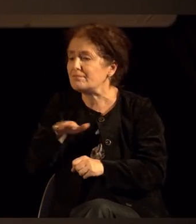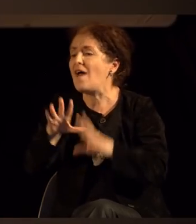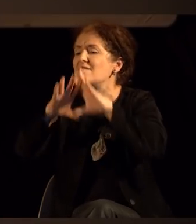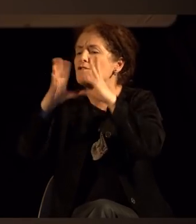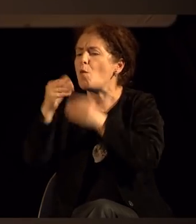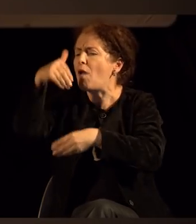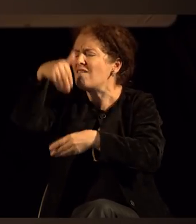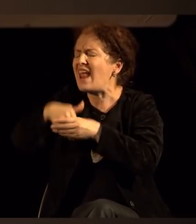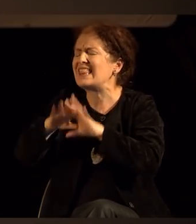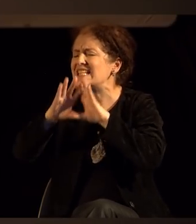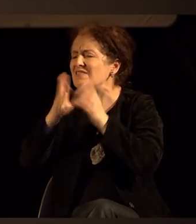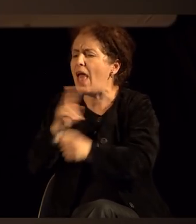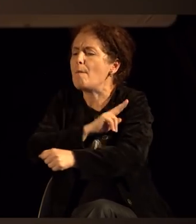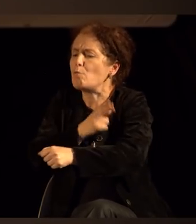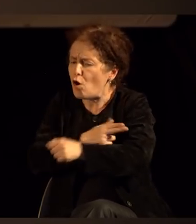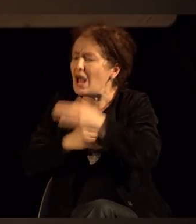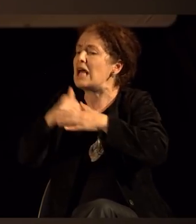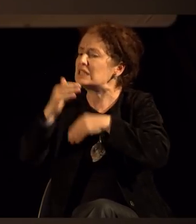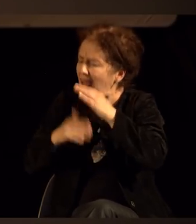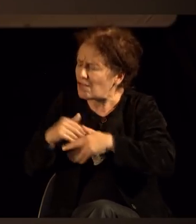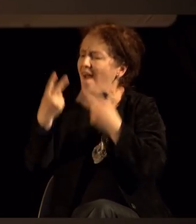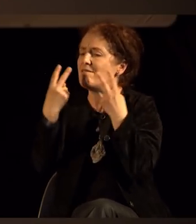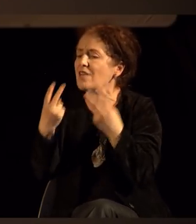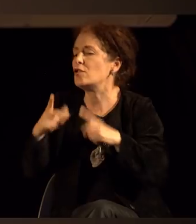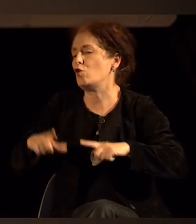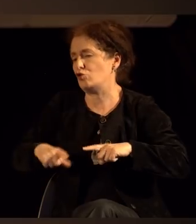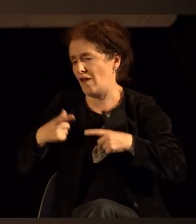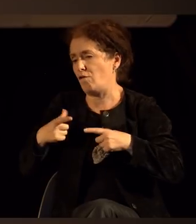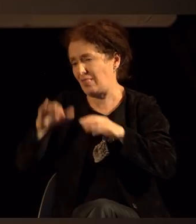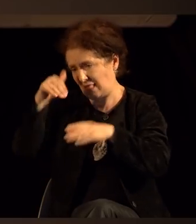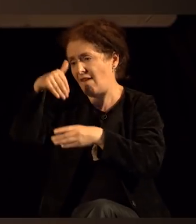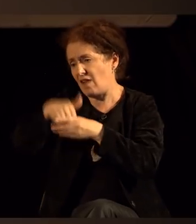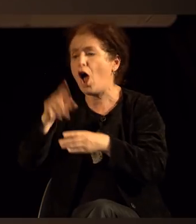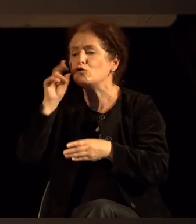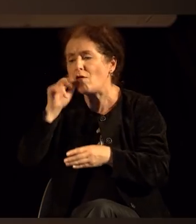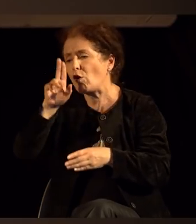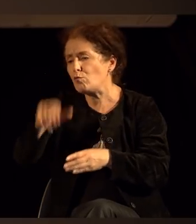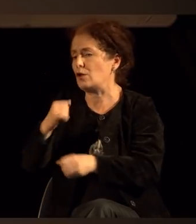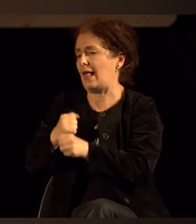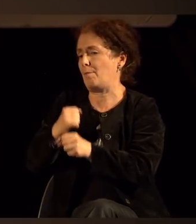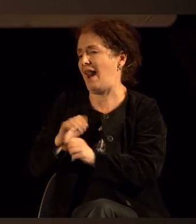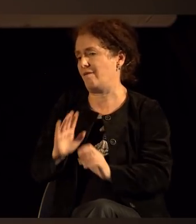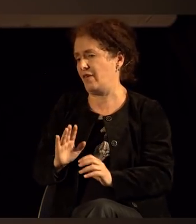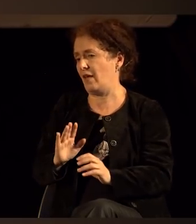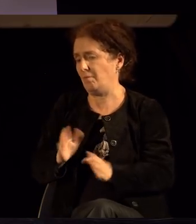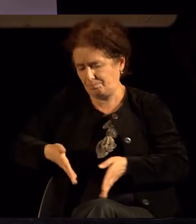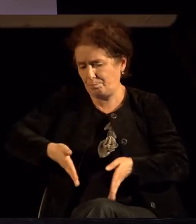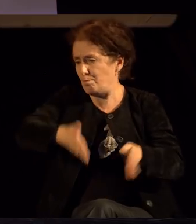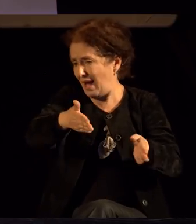вкупно сите можни задоволства и вредности на животот, кој што чојек може да ги живе. И